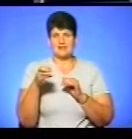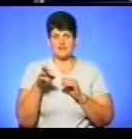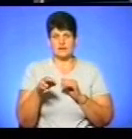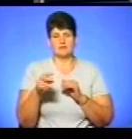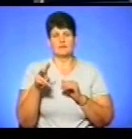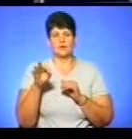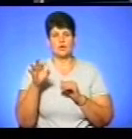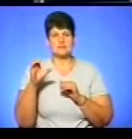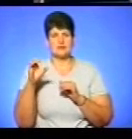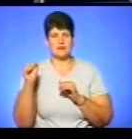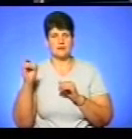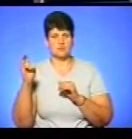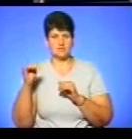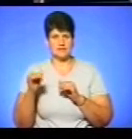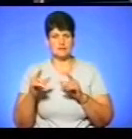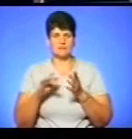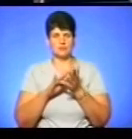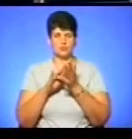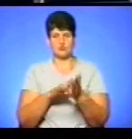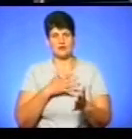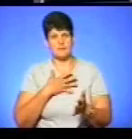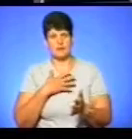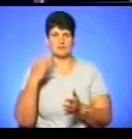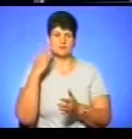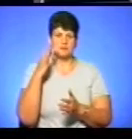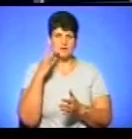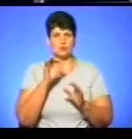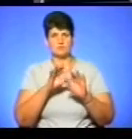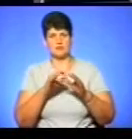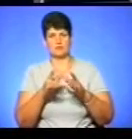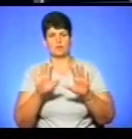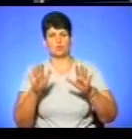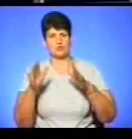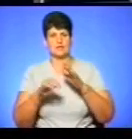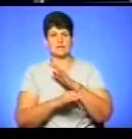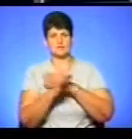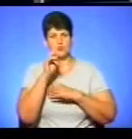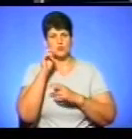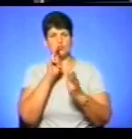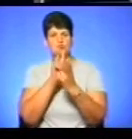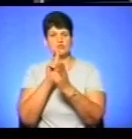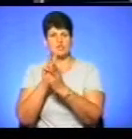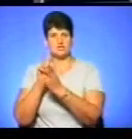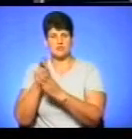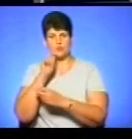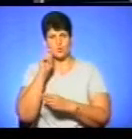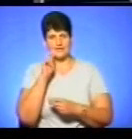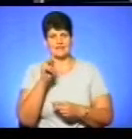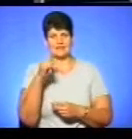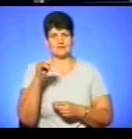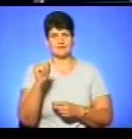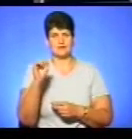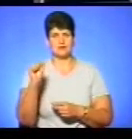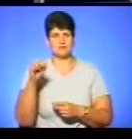Мандруючи Сполученими Штатами Америки і Канадою, вони розповідали про події на Сході України, зустрічаючись з українською діаспорою.